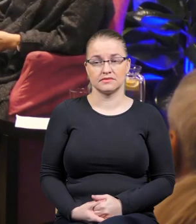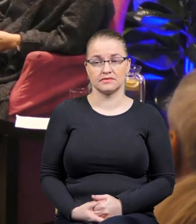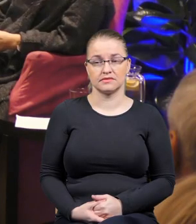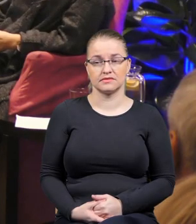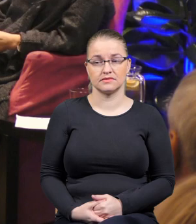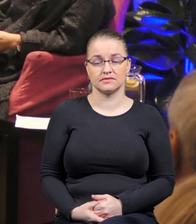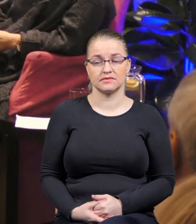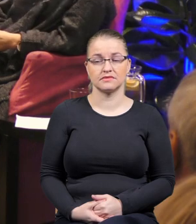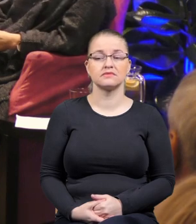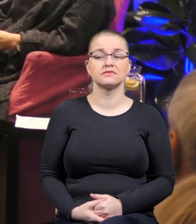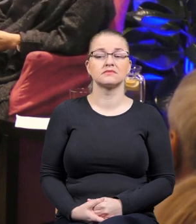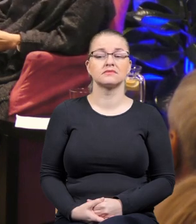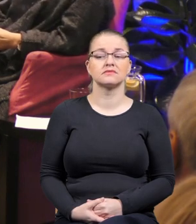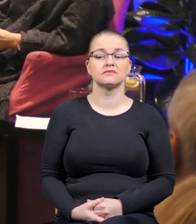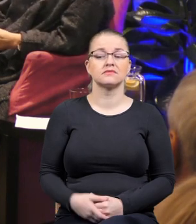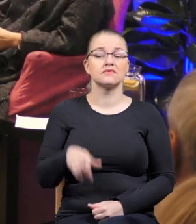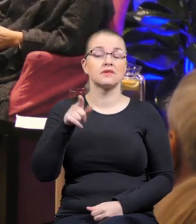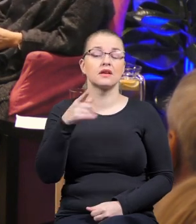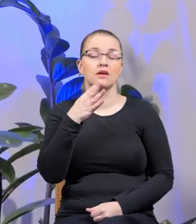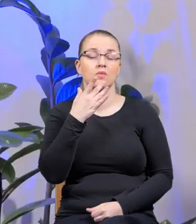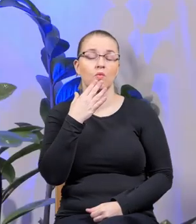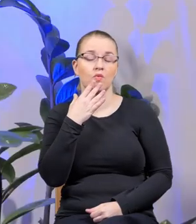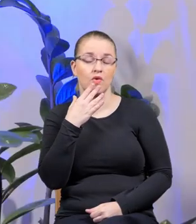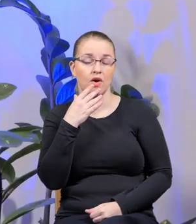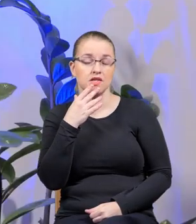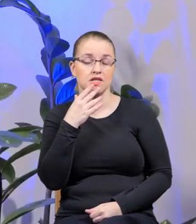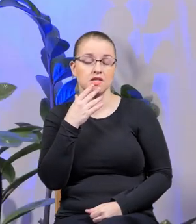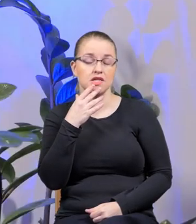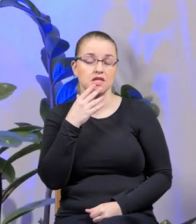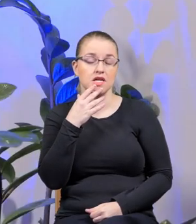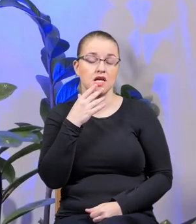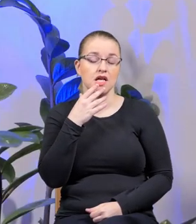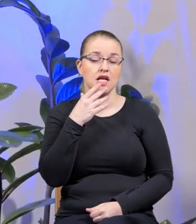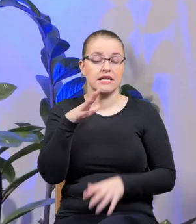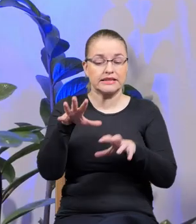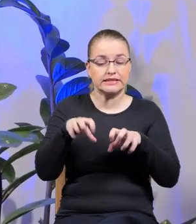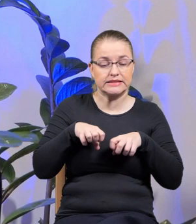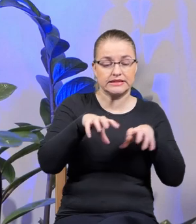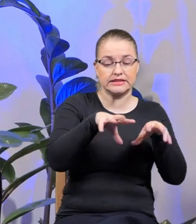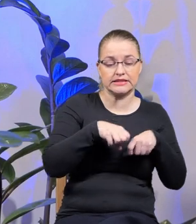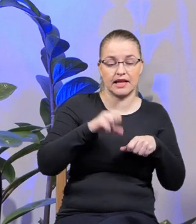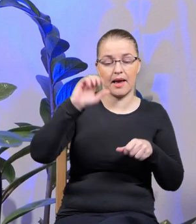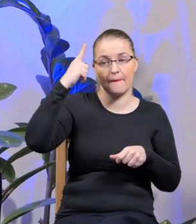Olgo, mówiłaś o tym zawłaszczaniu pamięci i zmienianiu pamięci z powodu